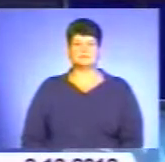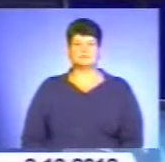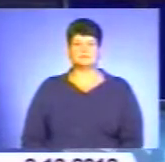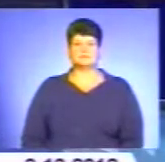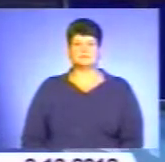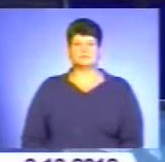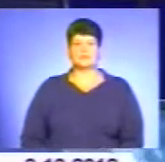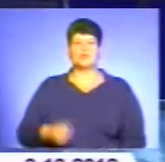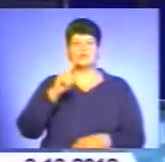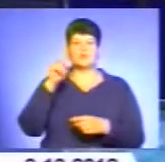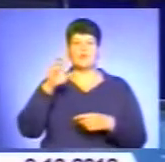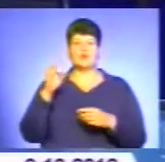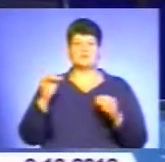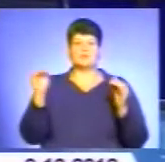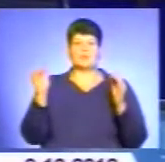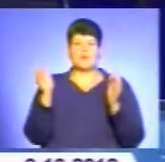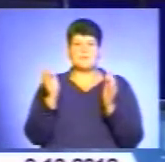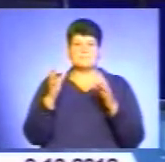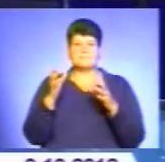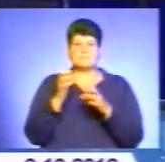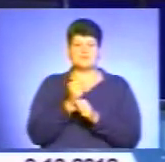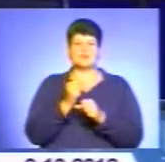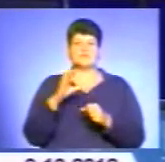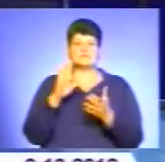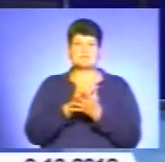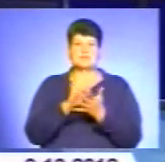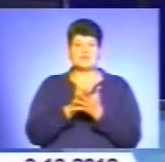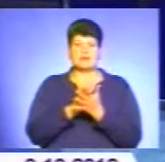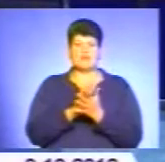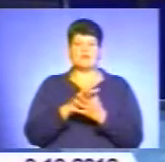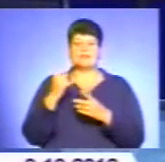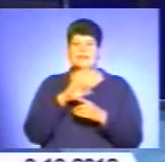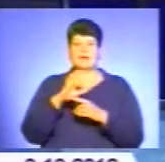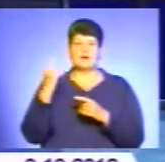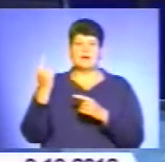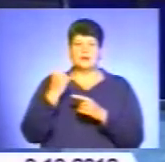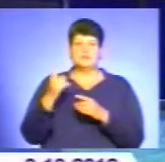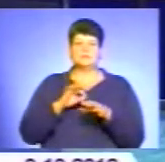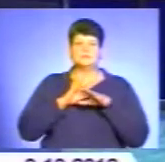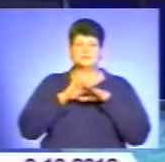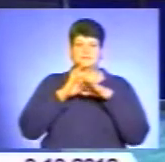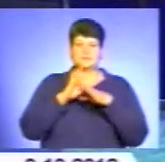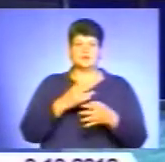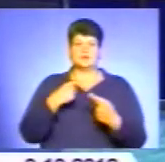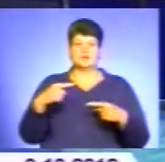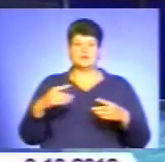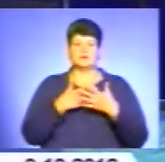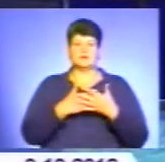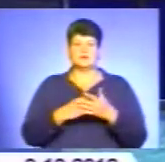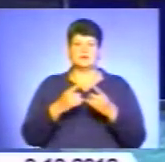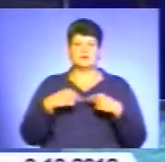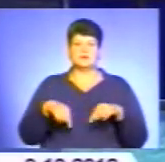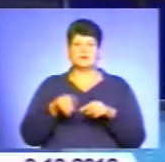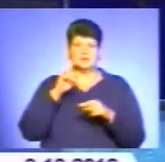У Зборові поменшало сміття. Не вперше Козацько-екологічний полк імені Івана Богуна разом із молодіжними громадськими організаціями